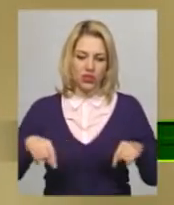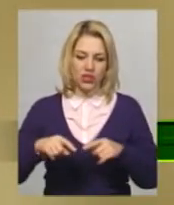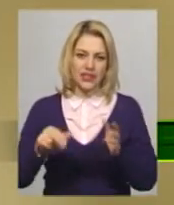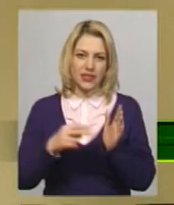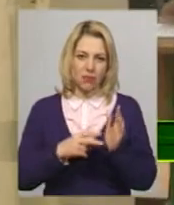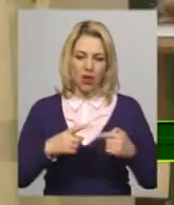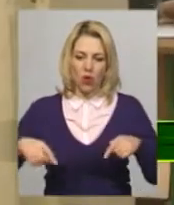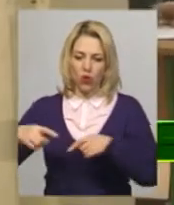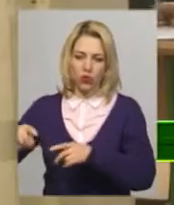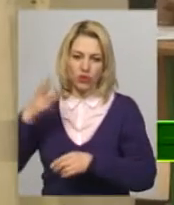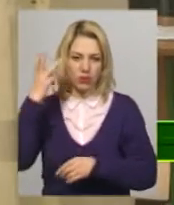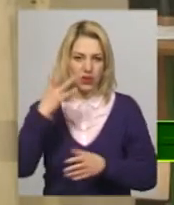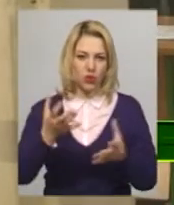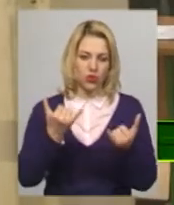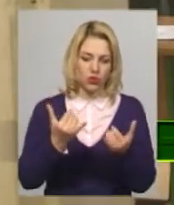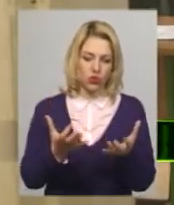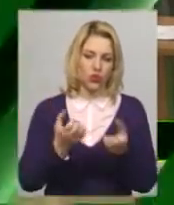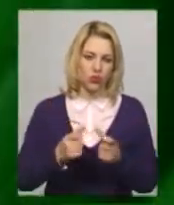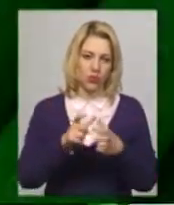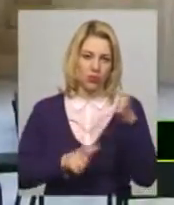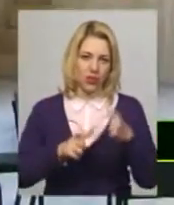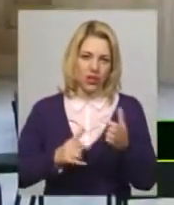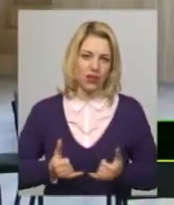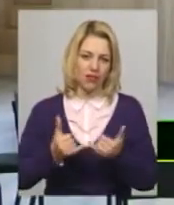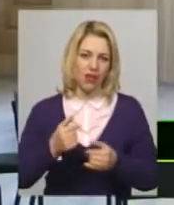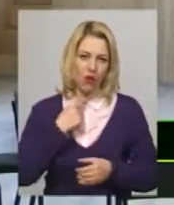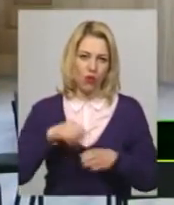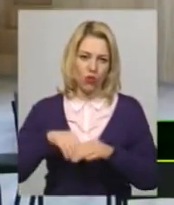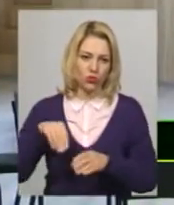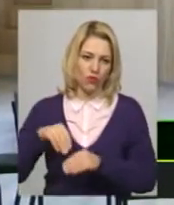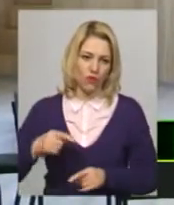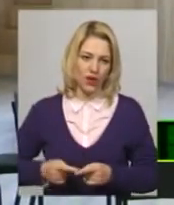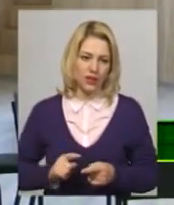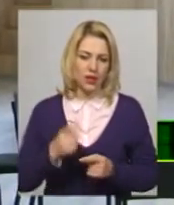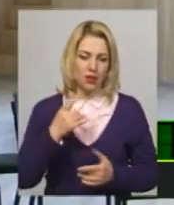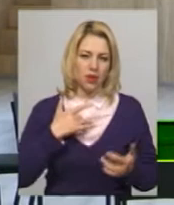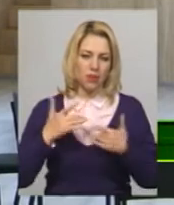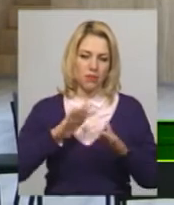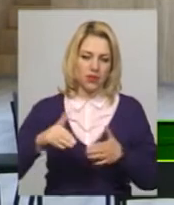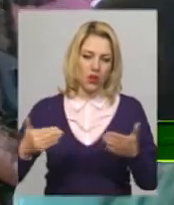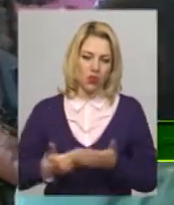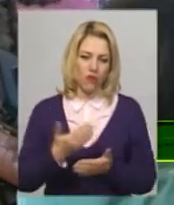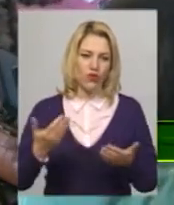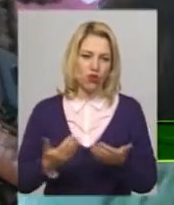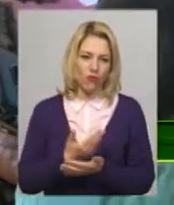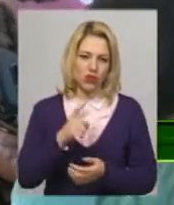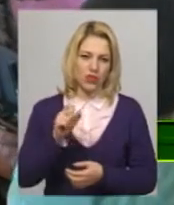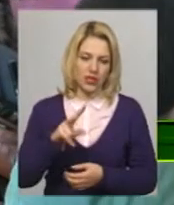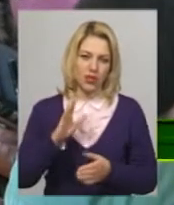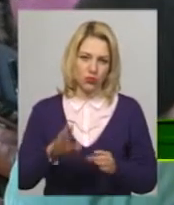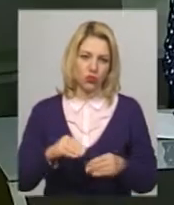округів Хмельниччини сьогодні отримали бюлетені для голосування. Перший концерт після оновлення малої зали дадуть в обласній філармонії.